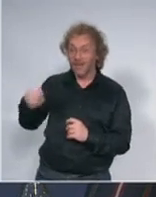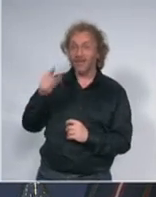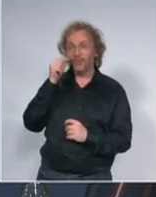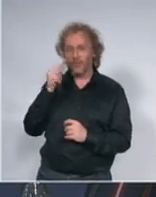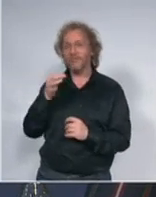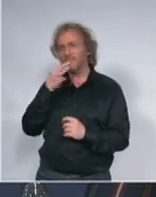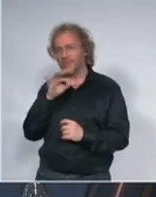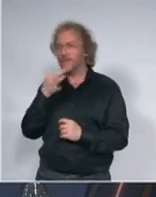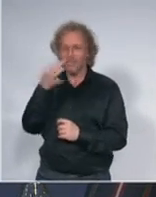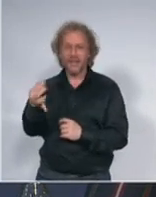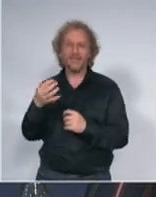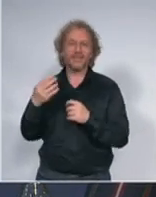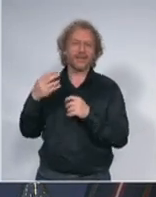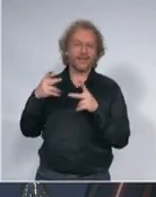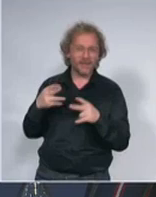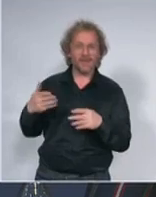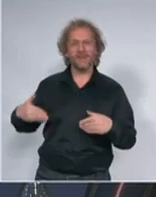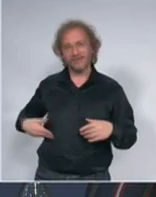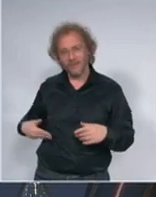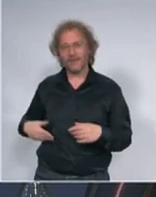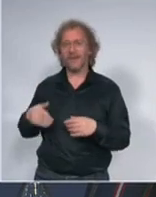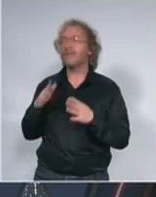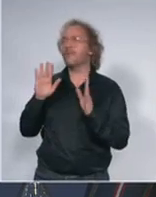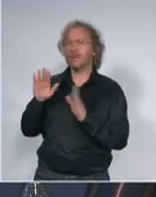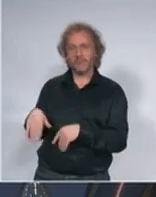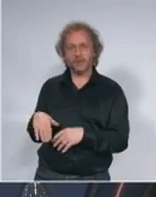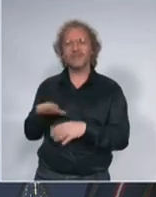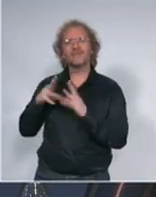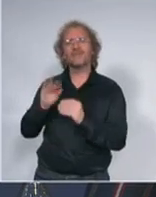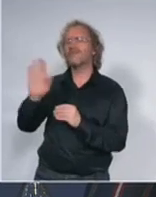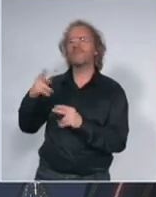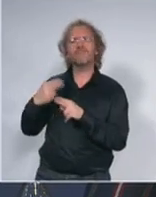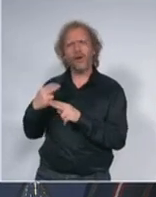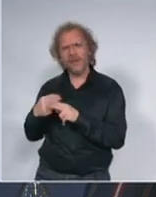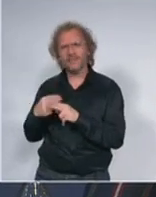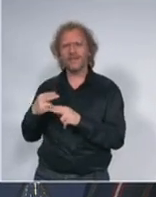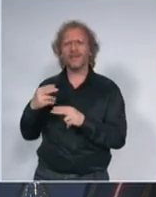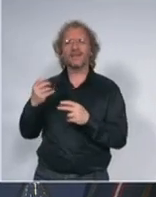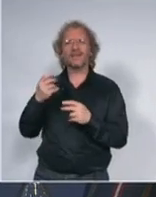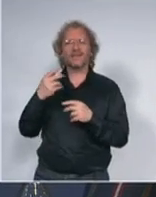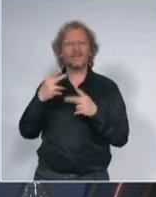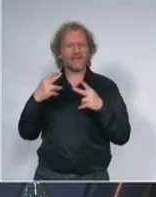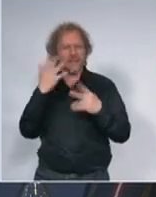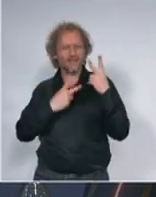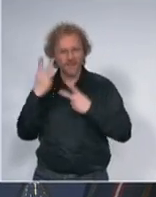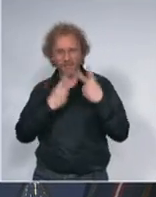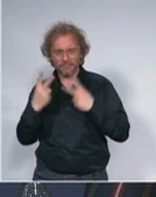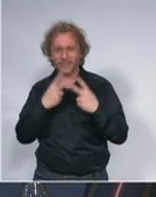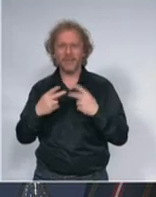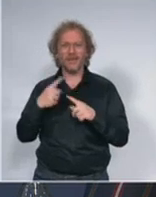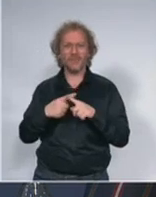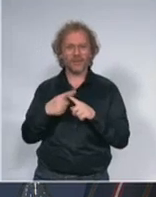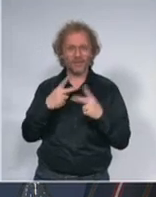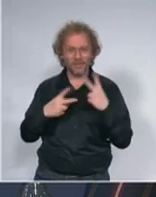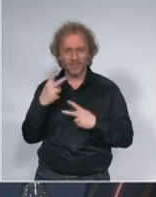taman posla sve te vrste hemodijaliza da hemioterapija to tam nam